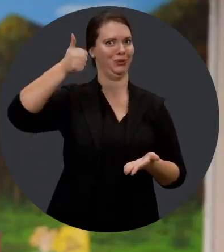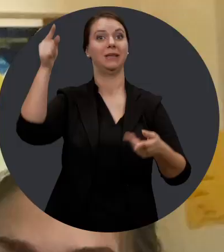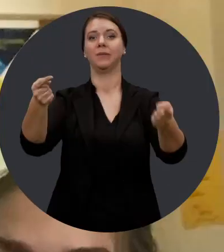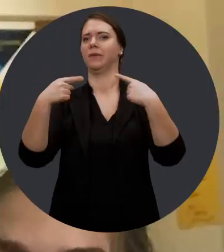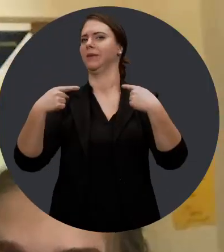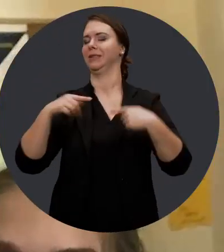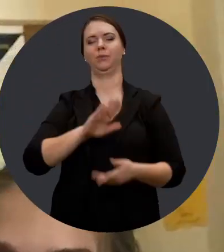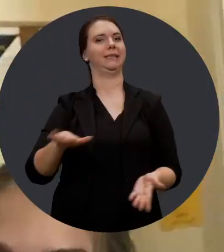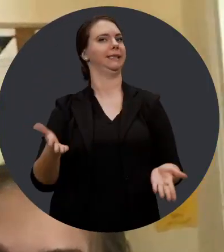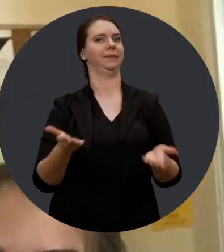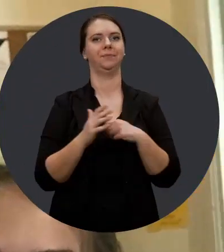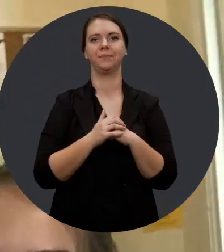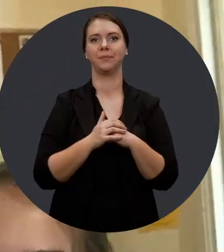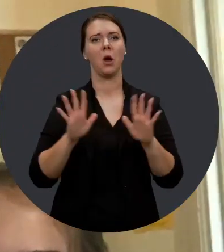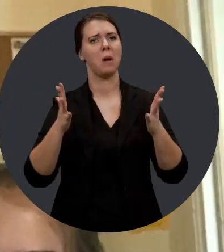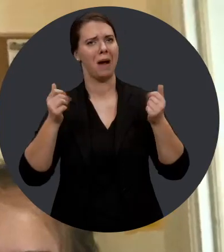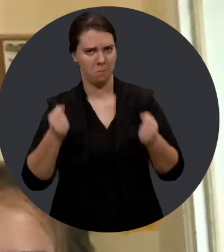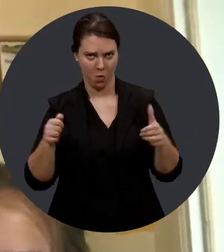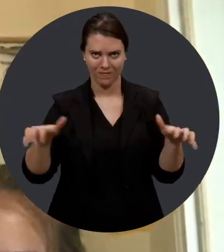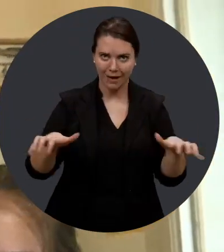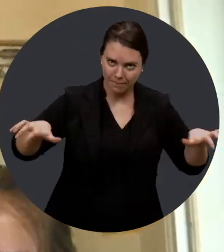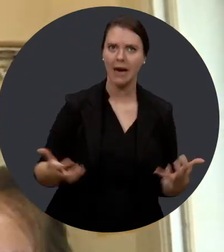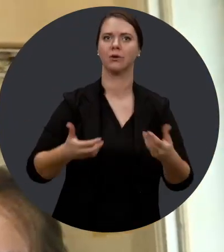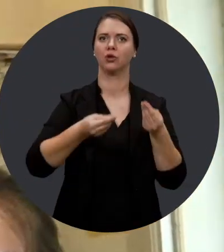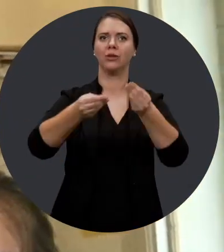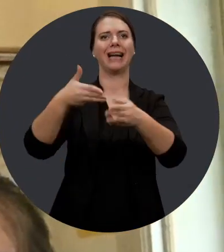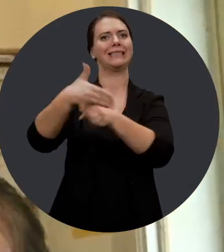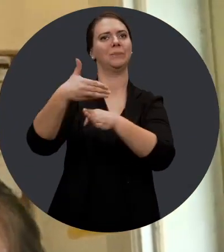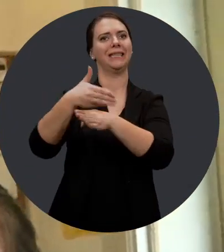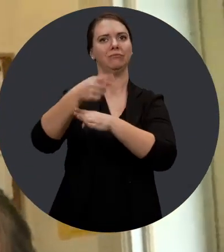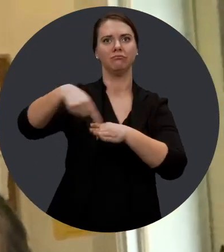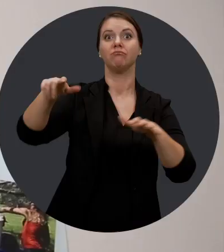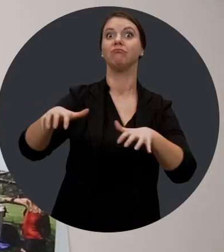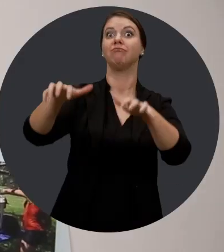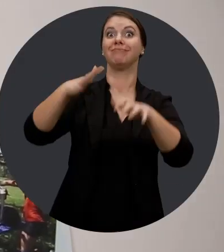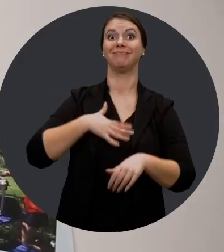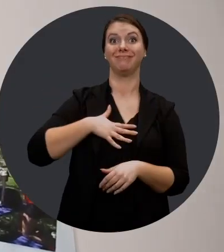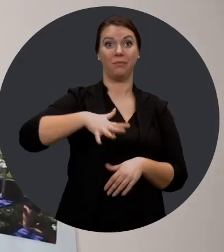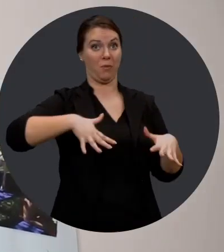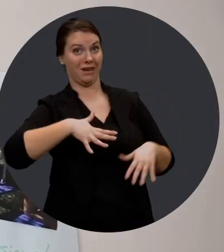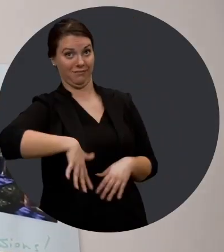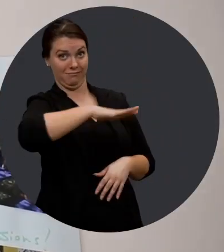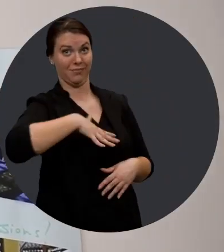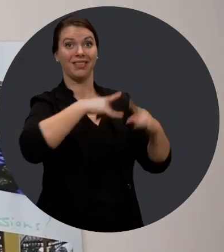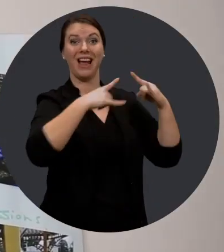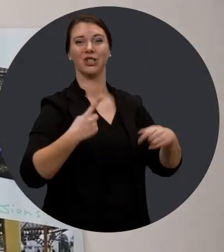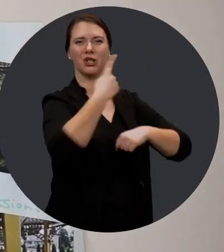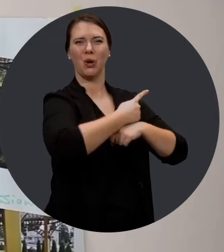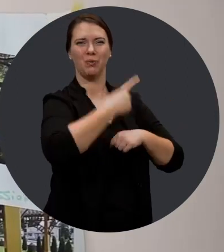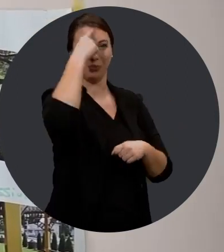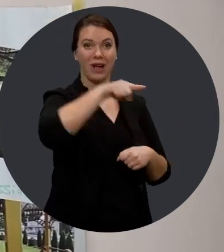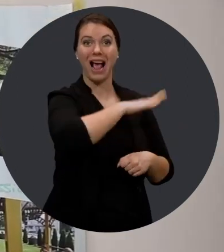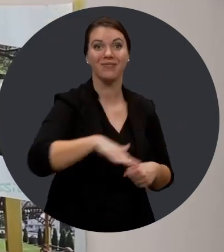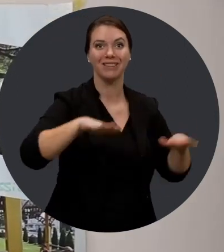un peu plus, ça vient systématiquement. « Bon, comment on peut faire pour rendre ça accessible ? » Ce qui a été mis en place chez nous, au niveau du